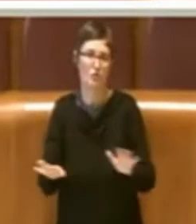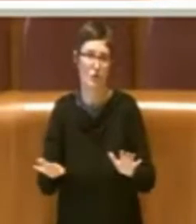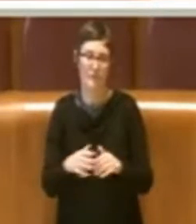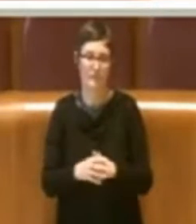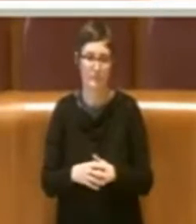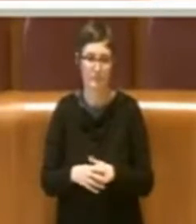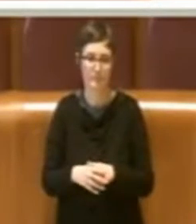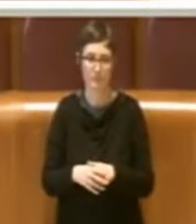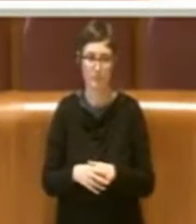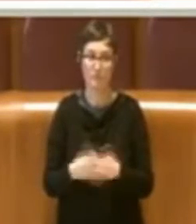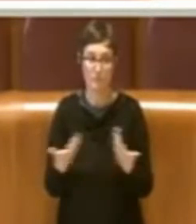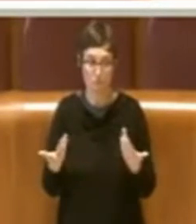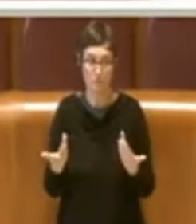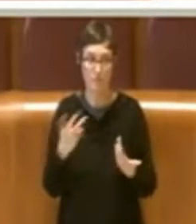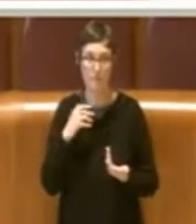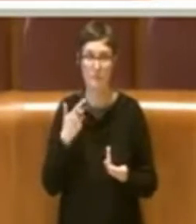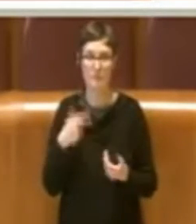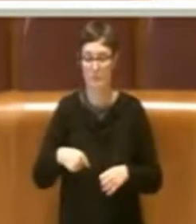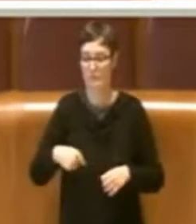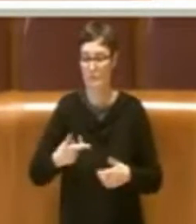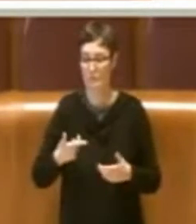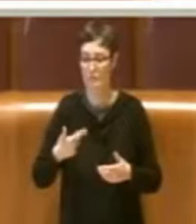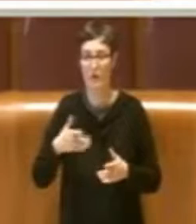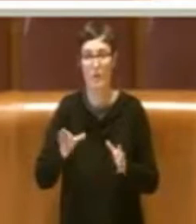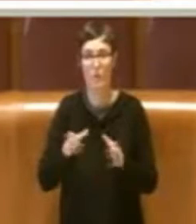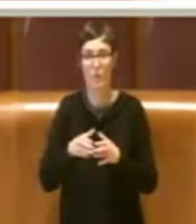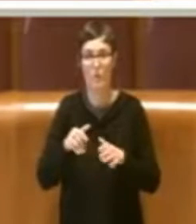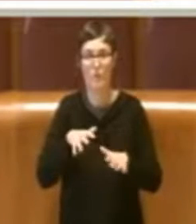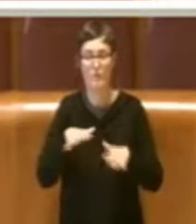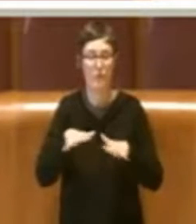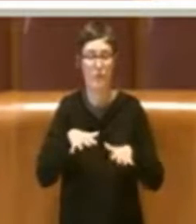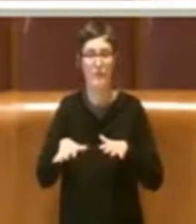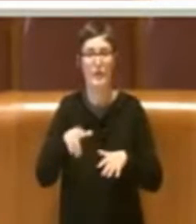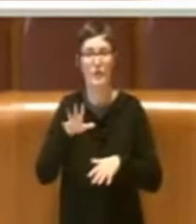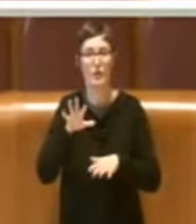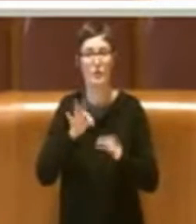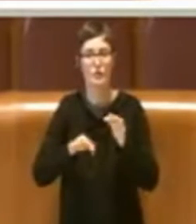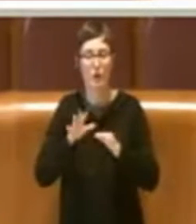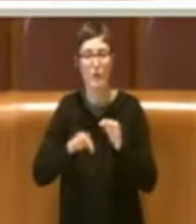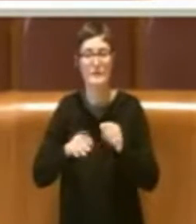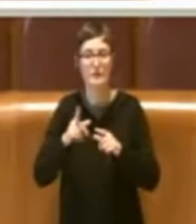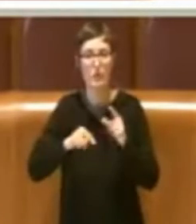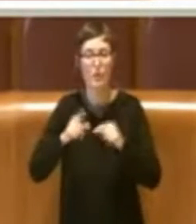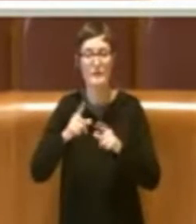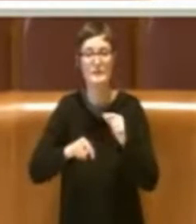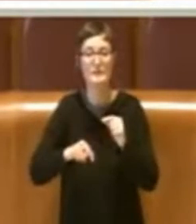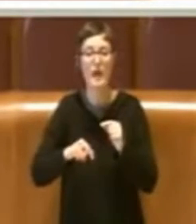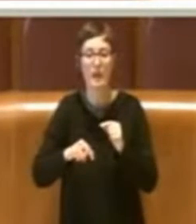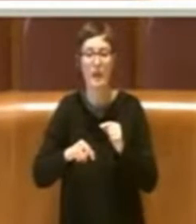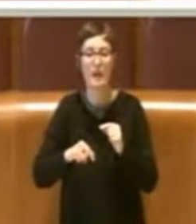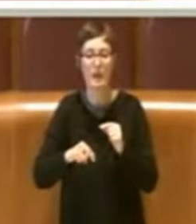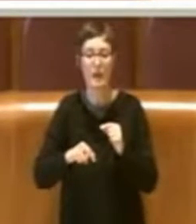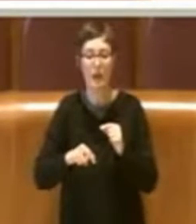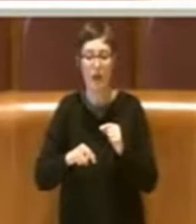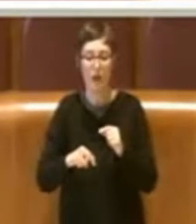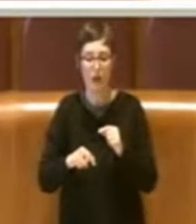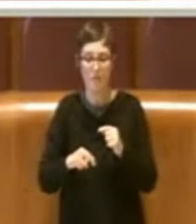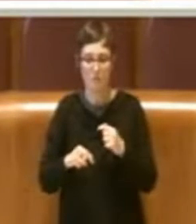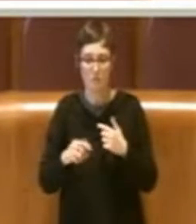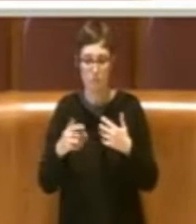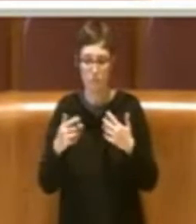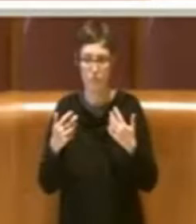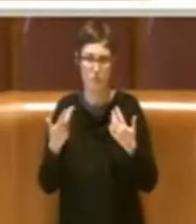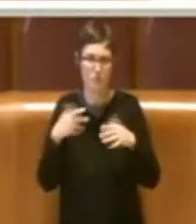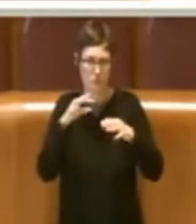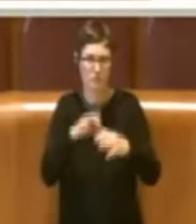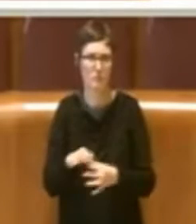Movimento 5 Stelle è in continuità con quella che è stata anche l'azione politica degli anni